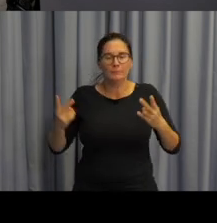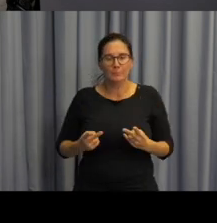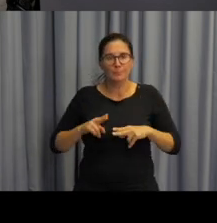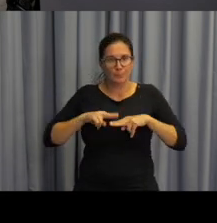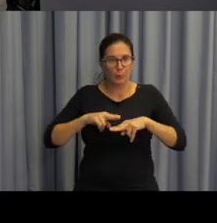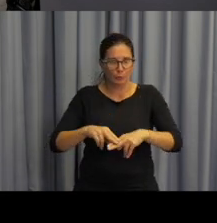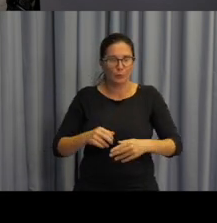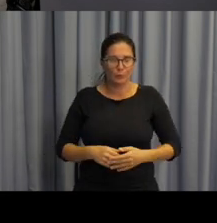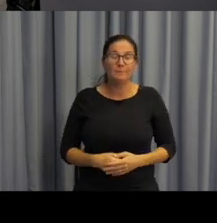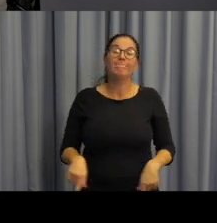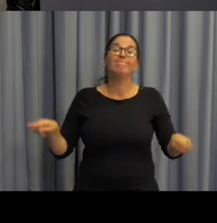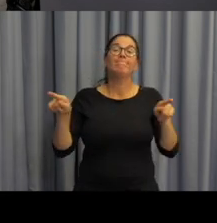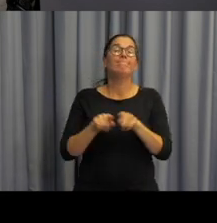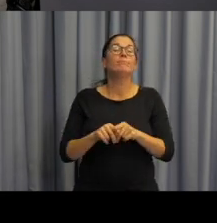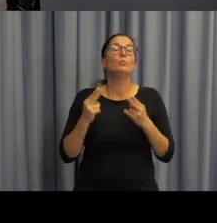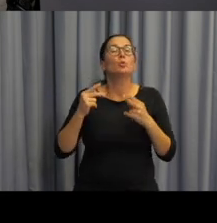Důležité je také to,